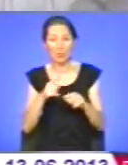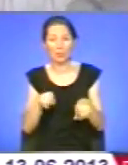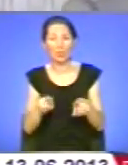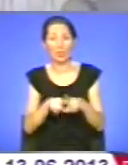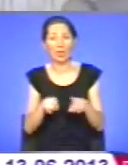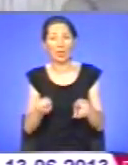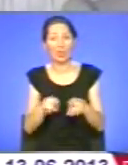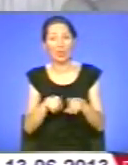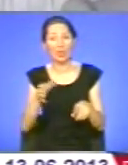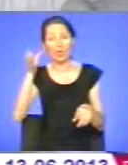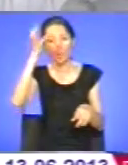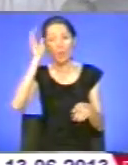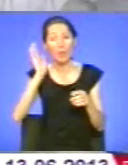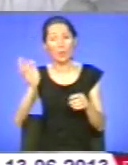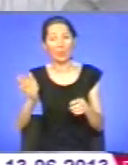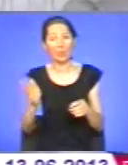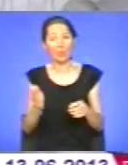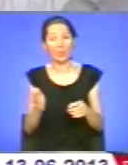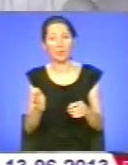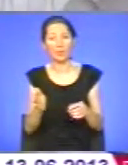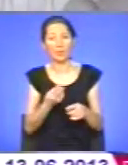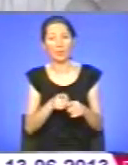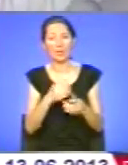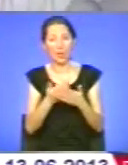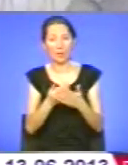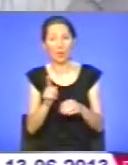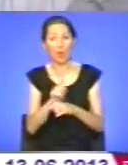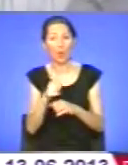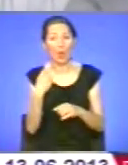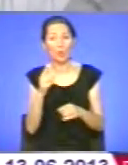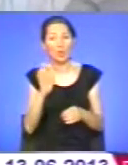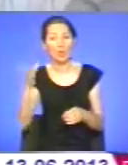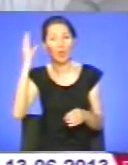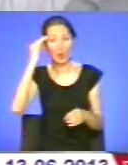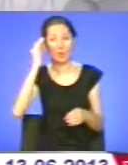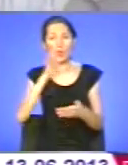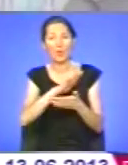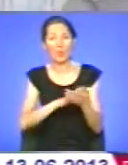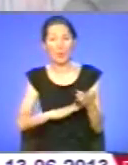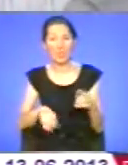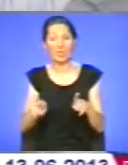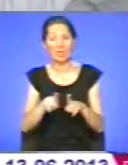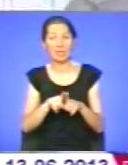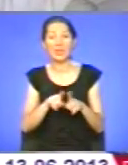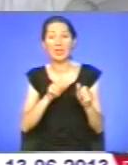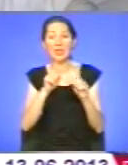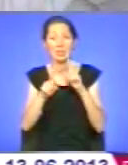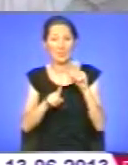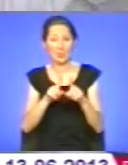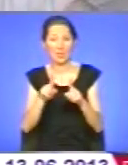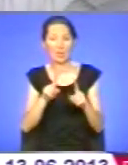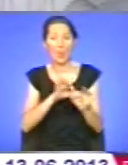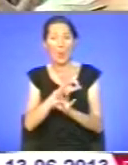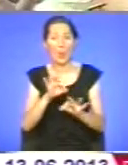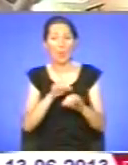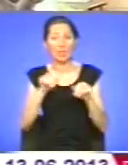наука і на майбутнє, і теж це, з прикладу Тернопільської області, буде враховано в подальших таких видозмінах чи проєктах